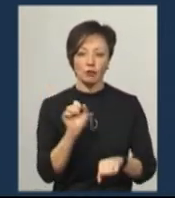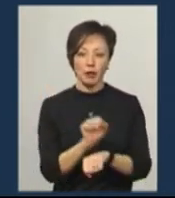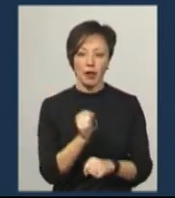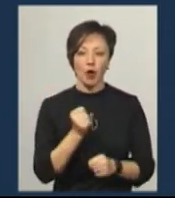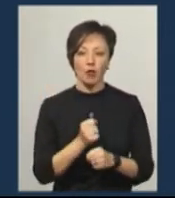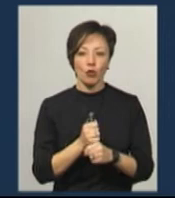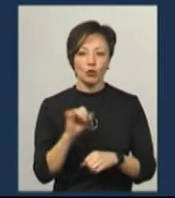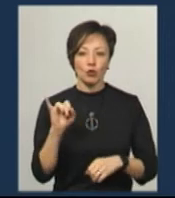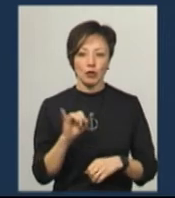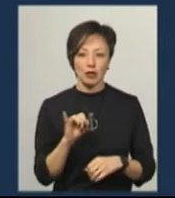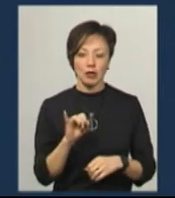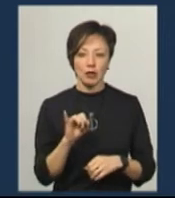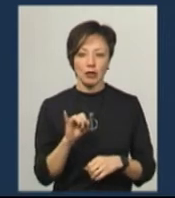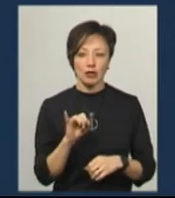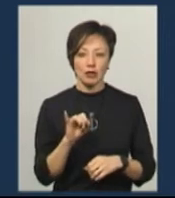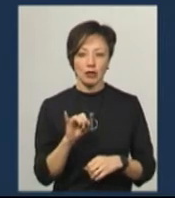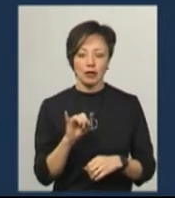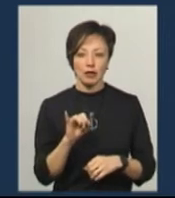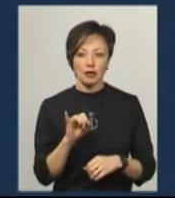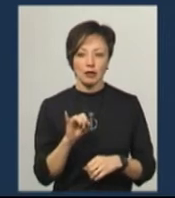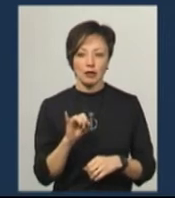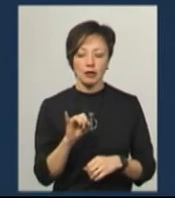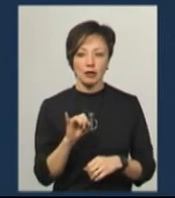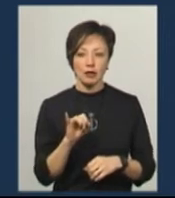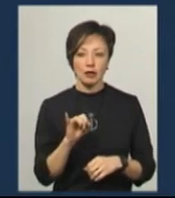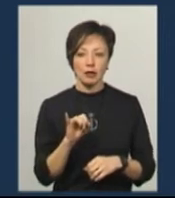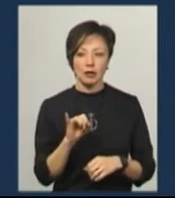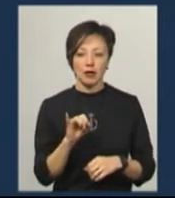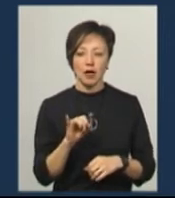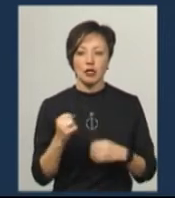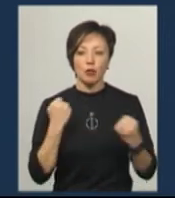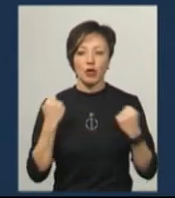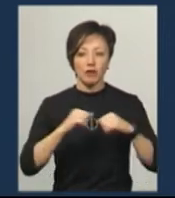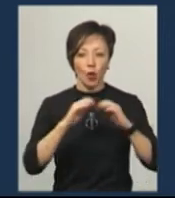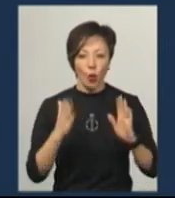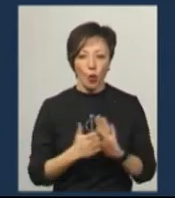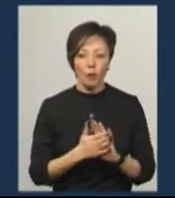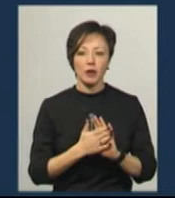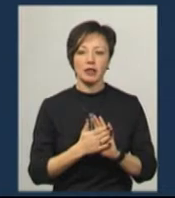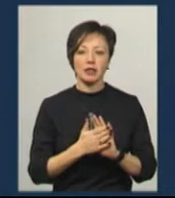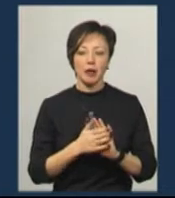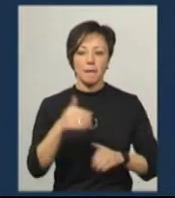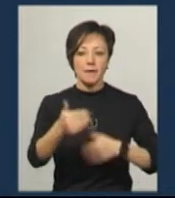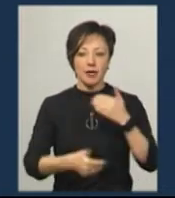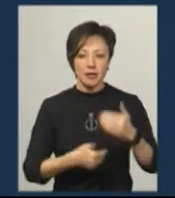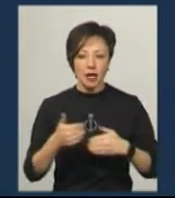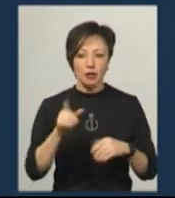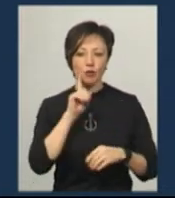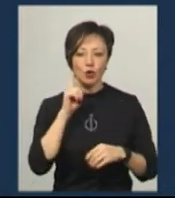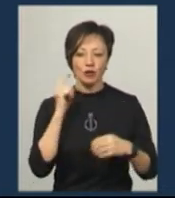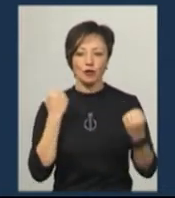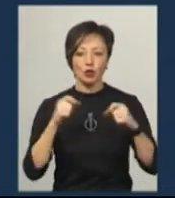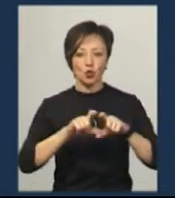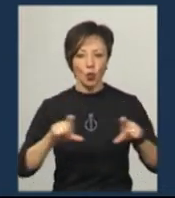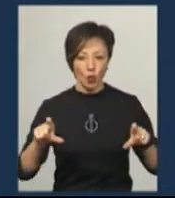роботу і експлуатацію спортивний комплекс «Енергетик», «Басейн», Нитішинський комплексний дитячо-юнацький спортивний